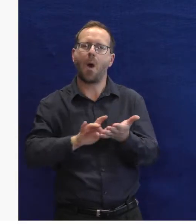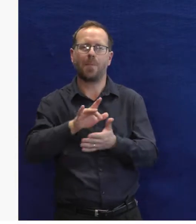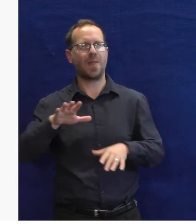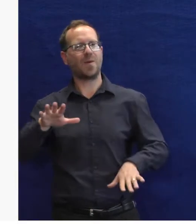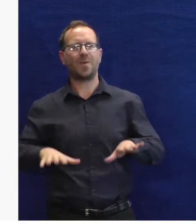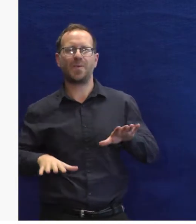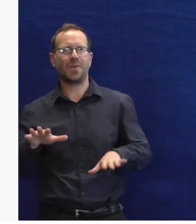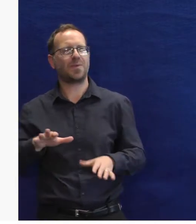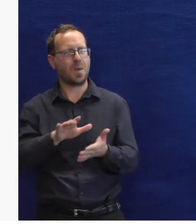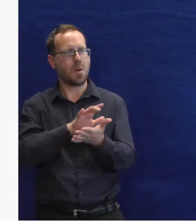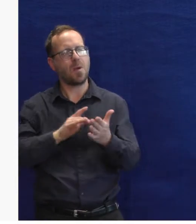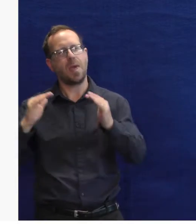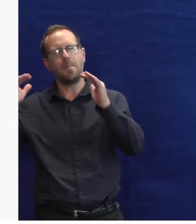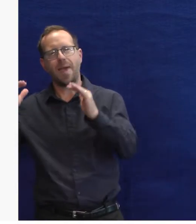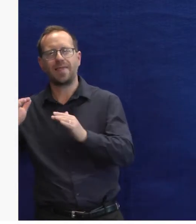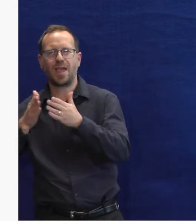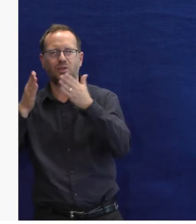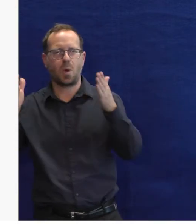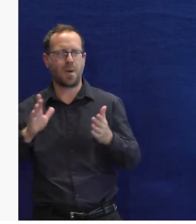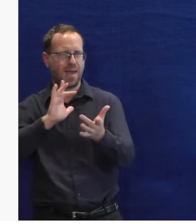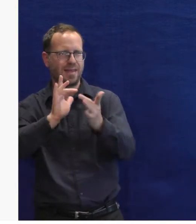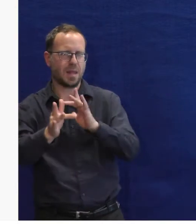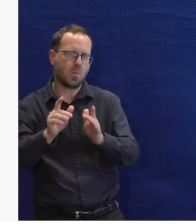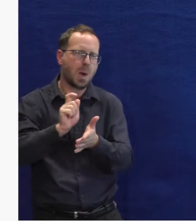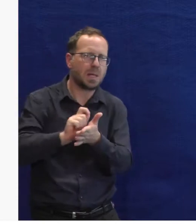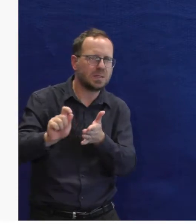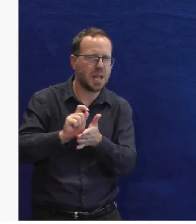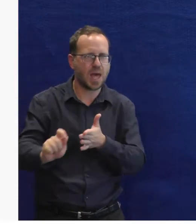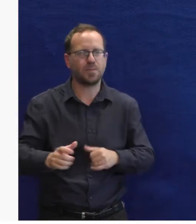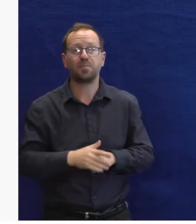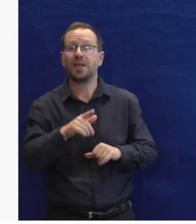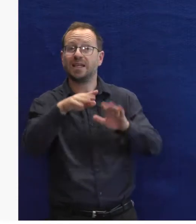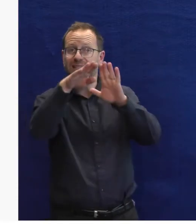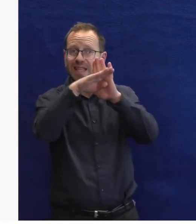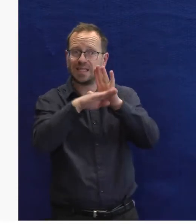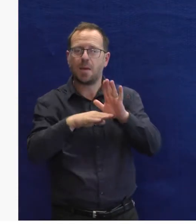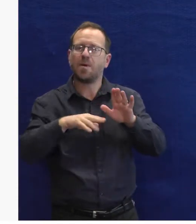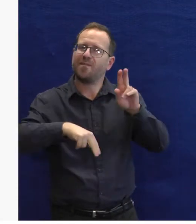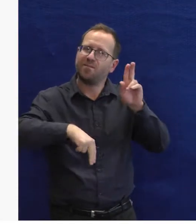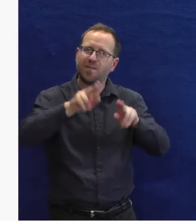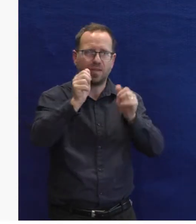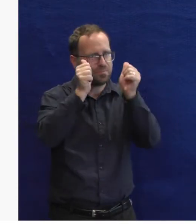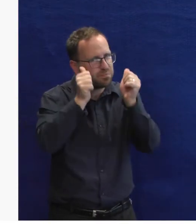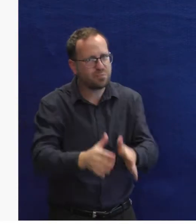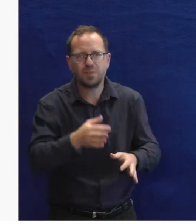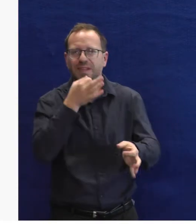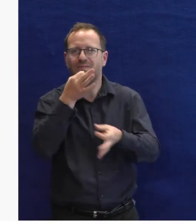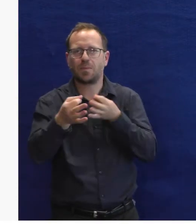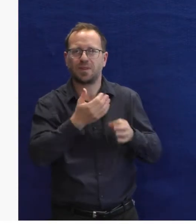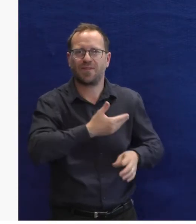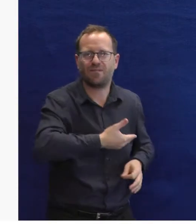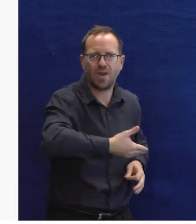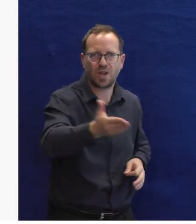znamená, dneska už i na seznamu je většina lidí z mobilu. Seznam je primární zdroj informací pro většinu